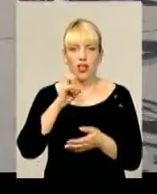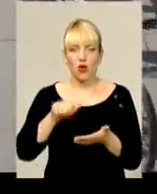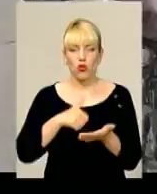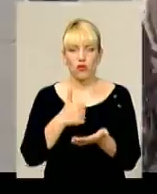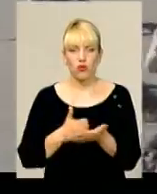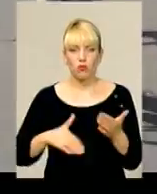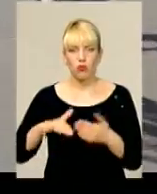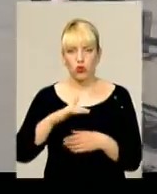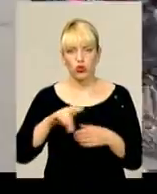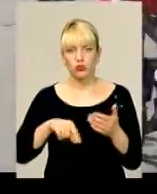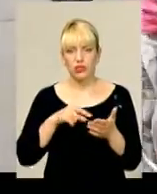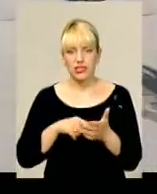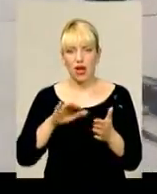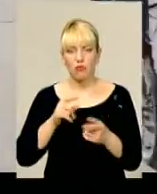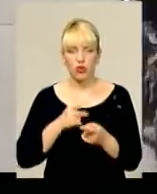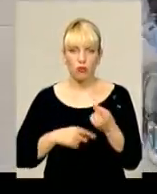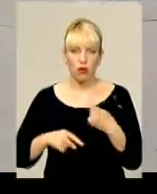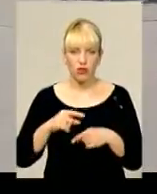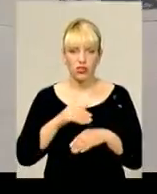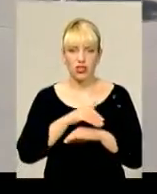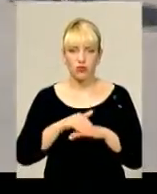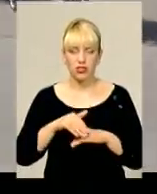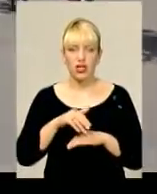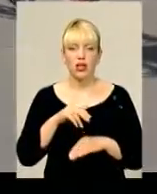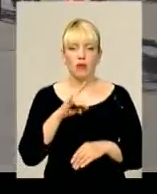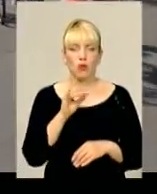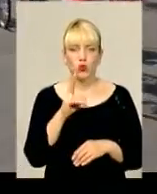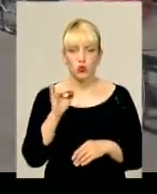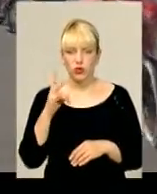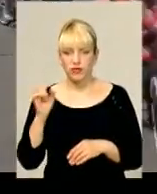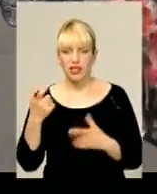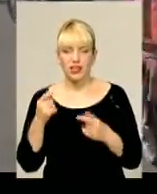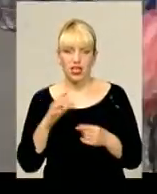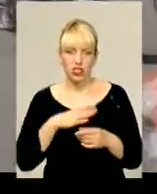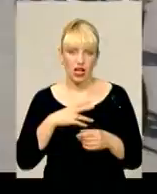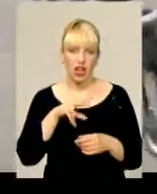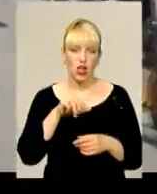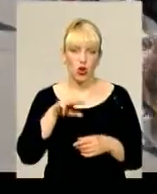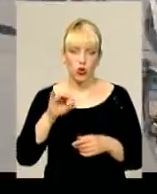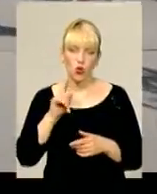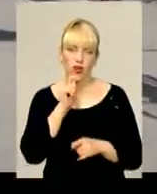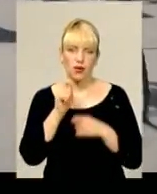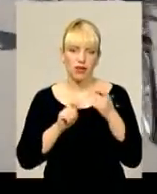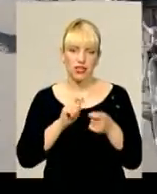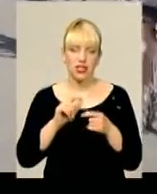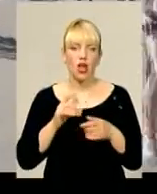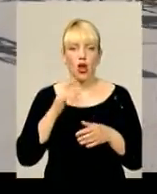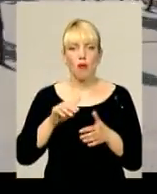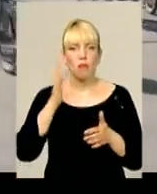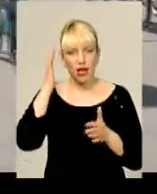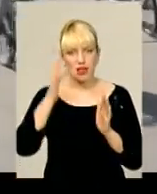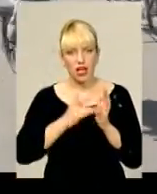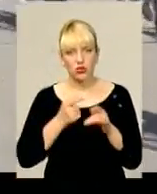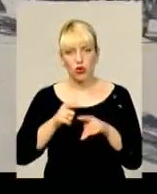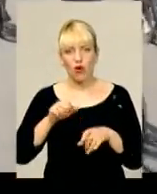потім вулицею Проскурівської повернулися до місця старту, де на них чекала лотерея і призим. За словами організаторів, головна мета велопараду –